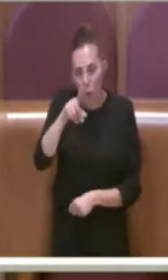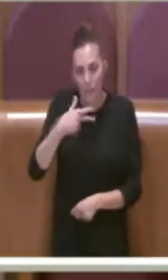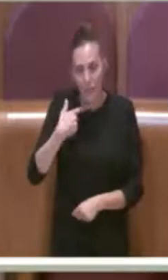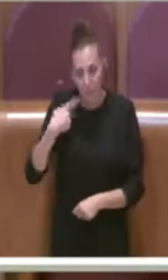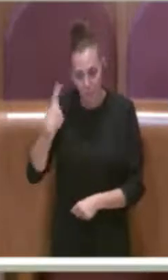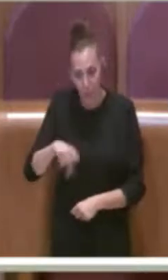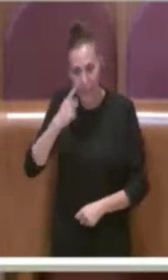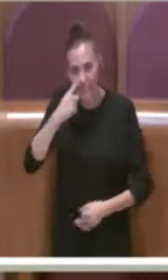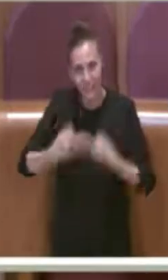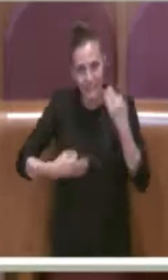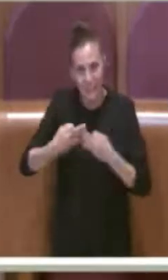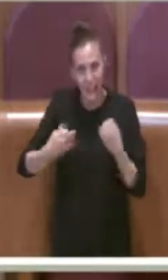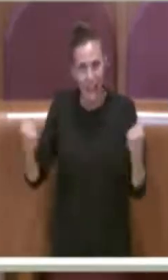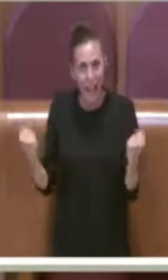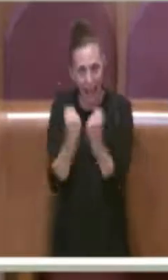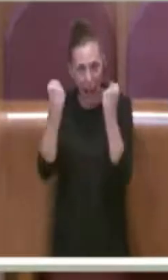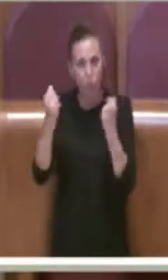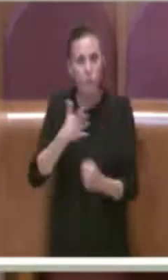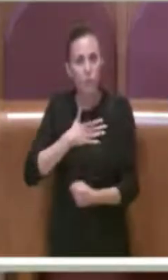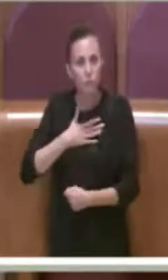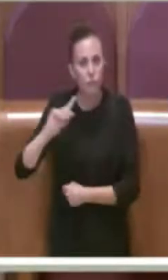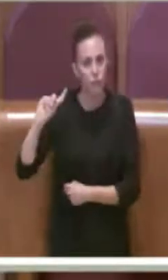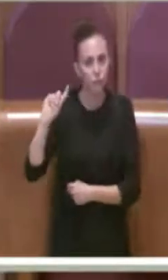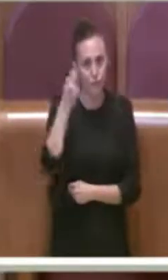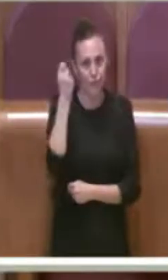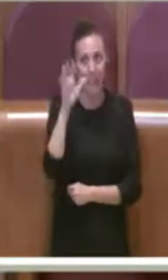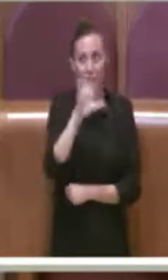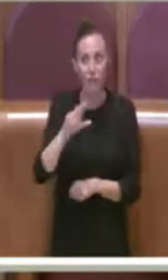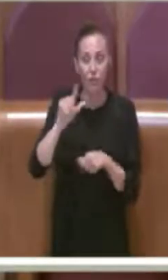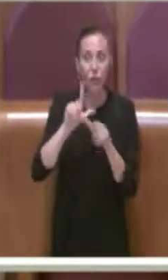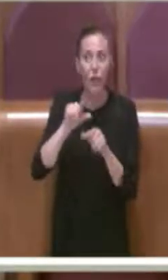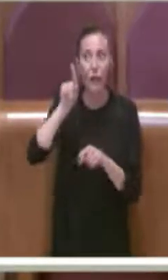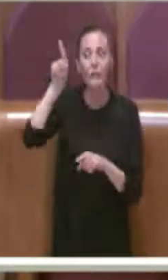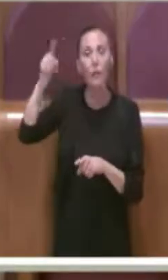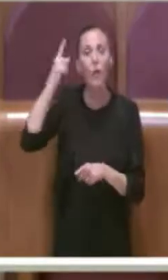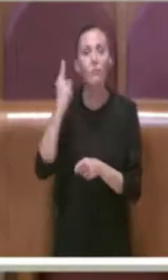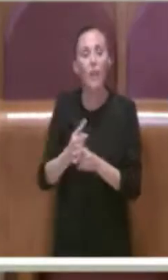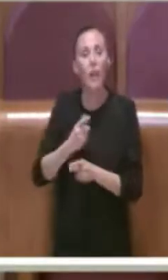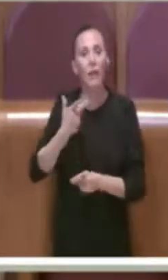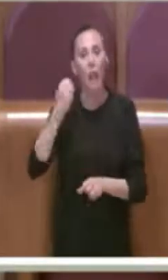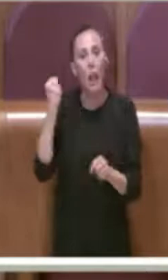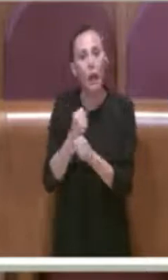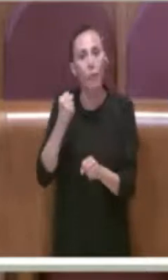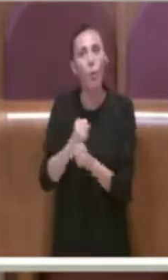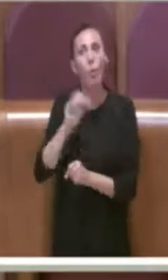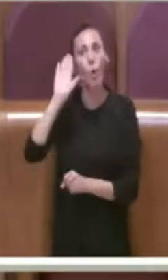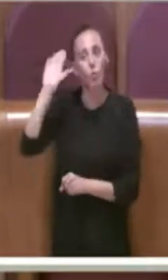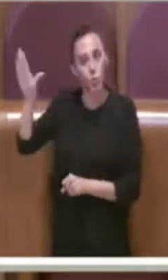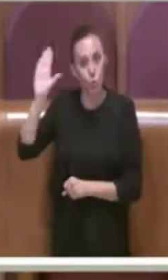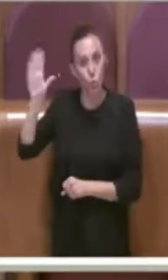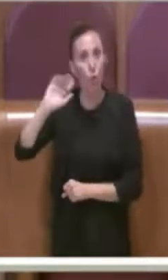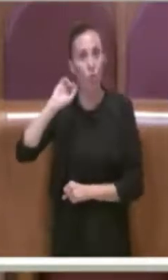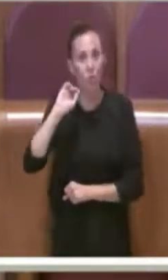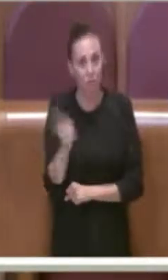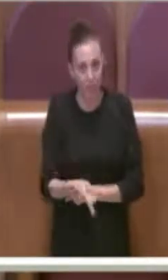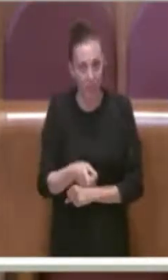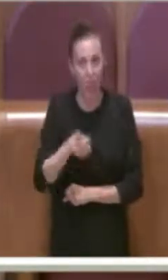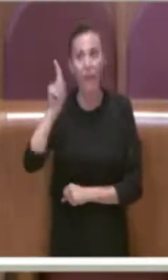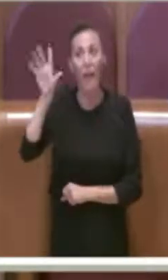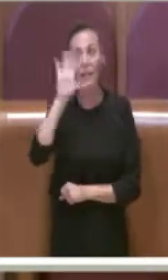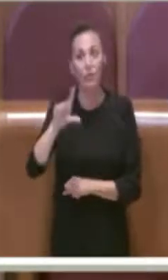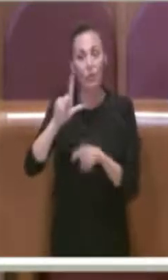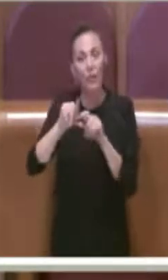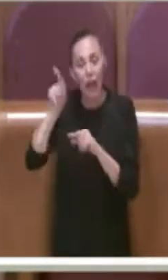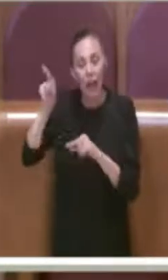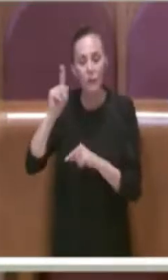Dunque, la Regione Lazio deve fare la sua parte. La Regione Lazio ha individuato dei siti per le